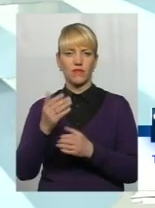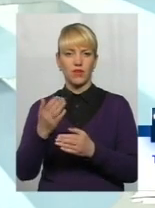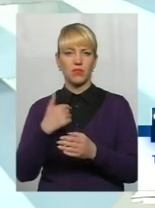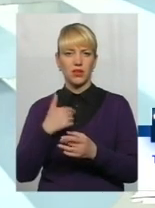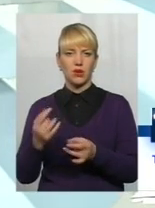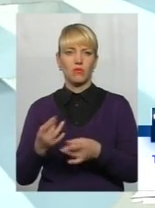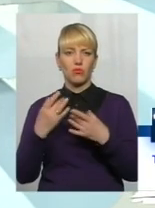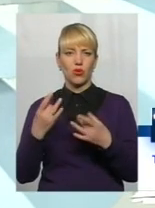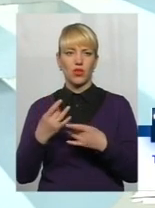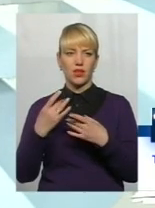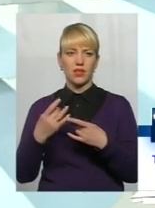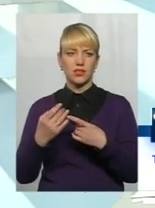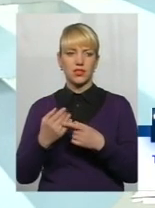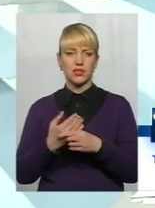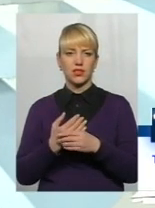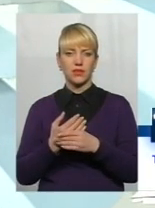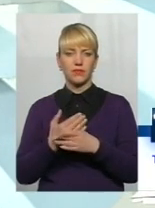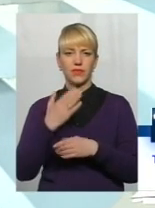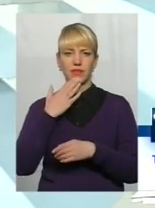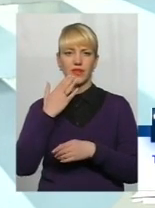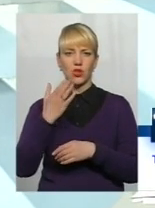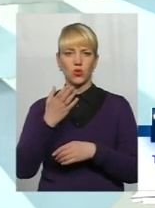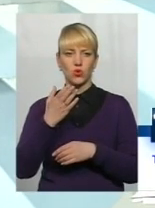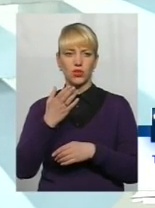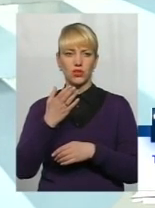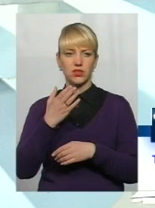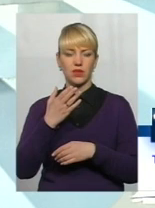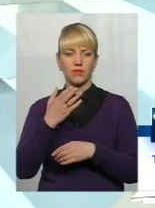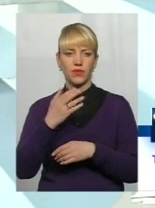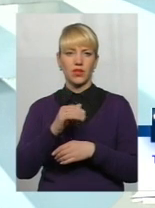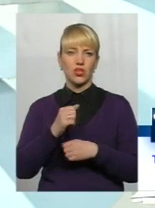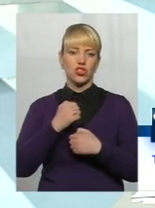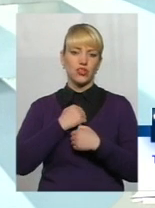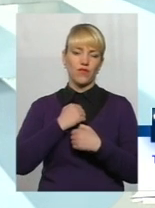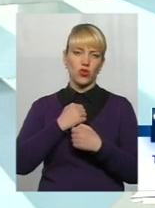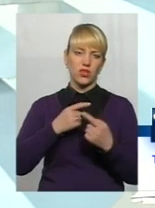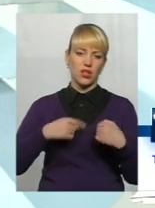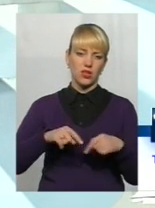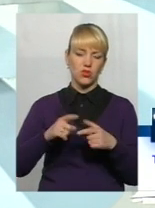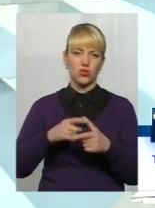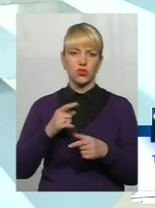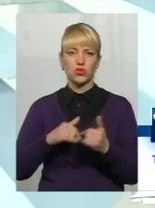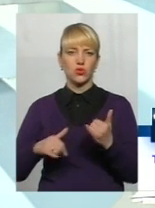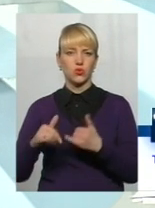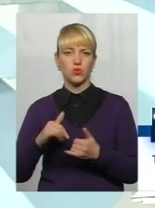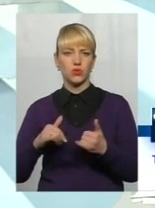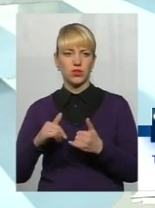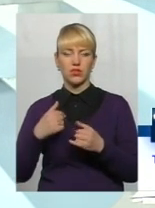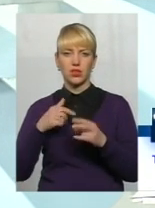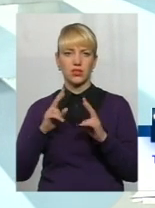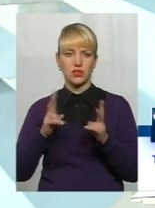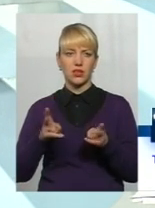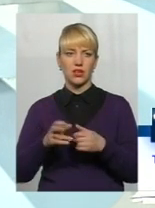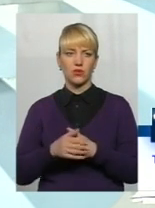мені звернутися до мерії, чи в воєнну частину, або, ну, я не знаю.